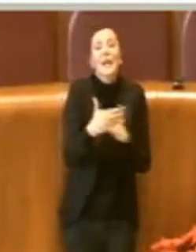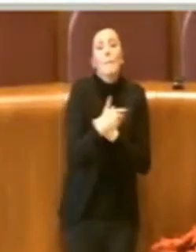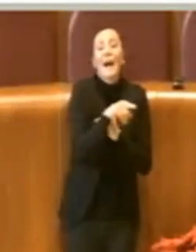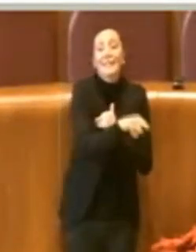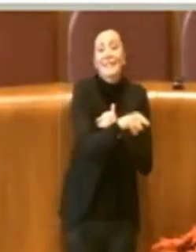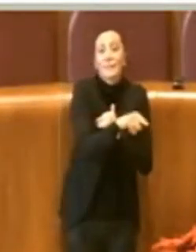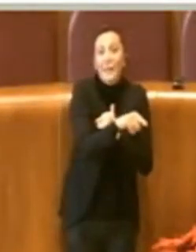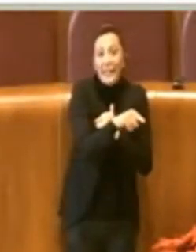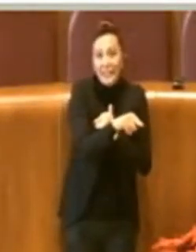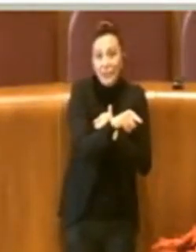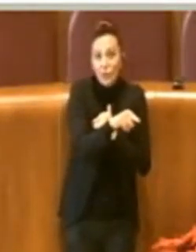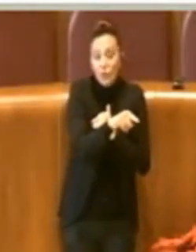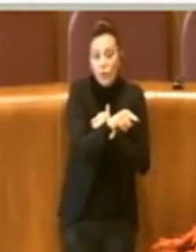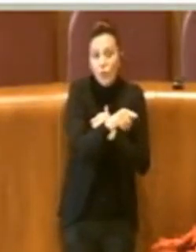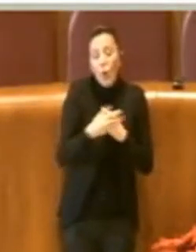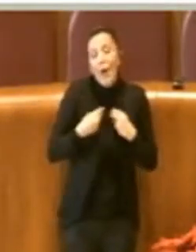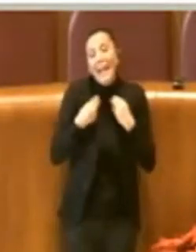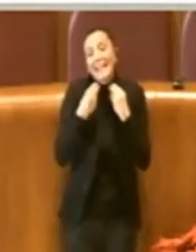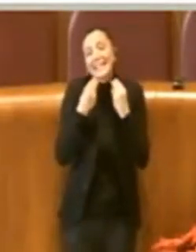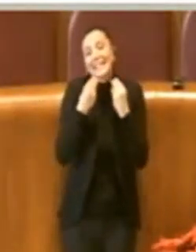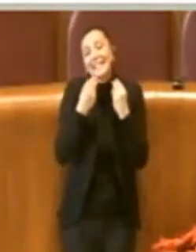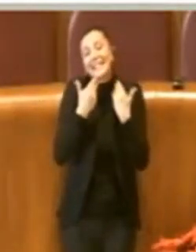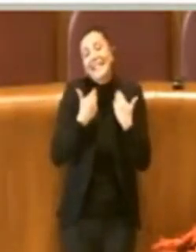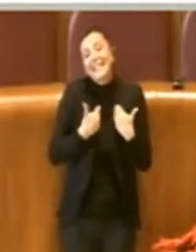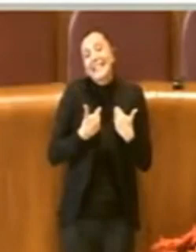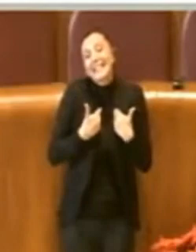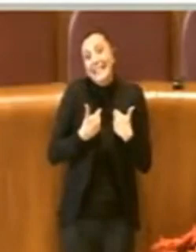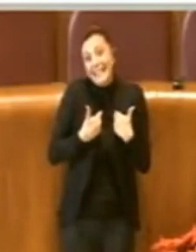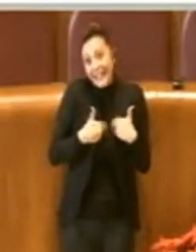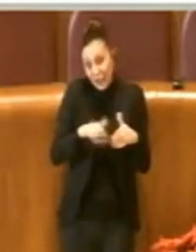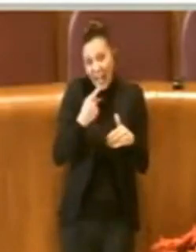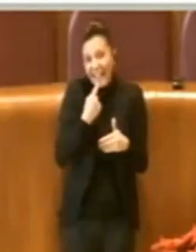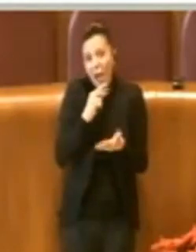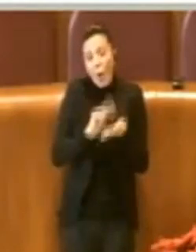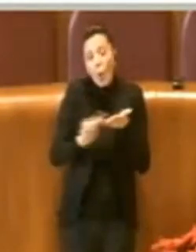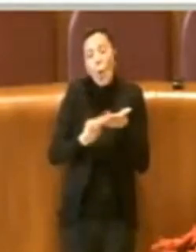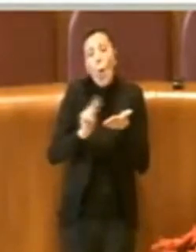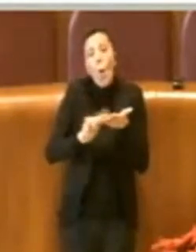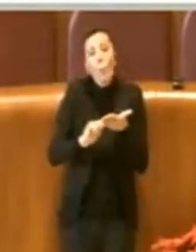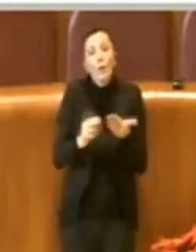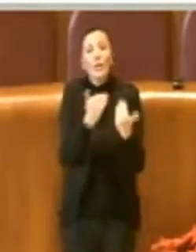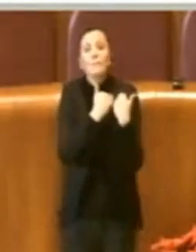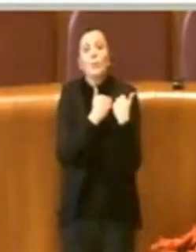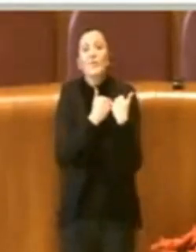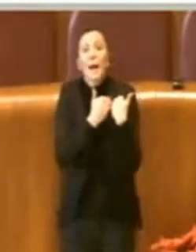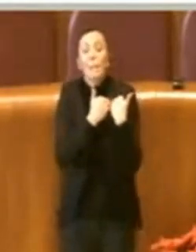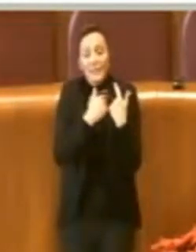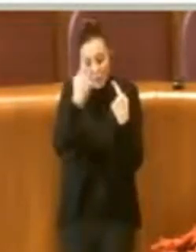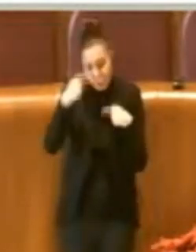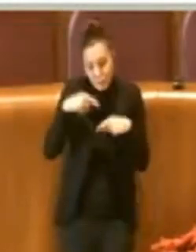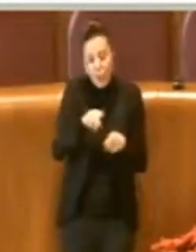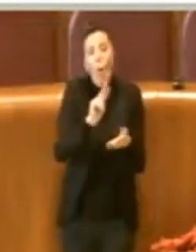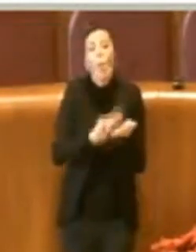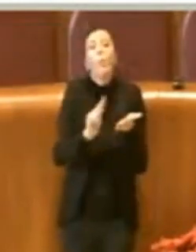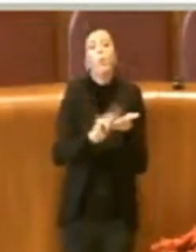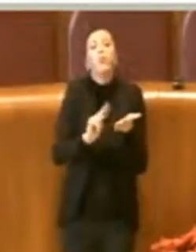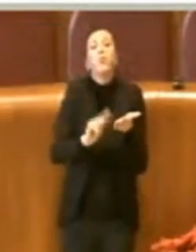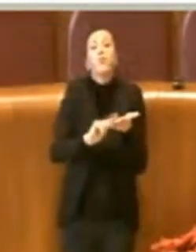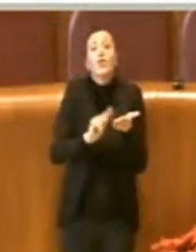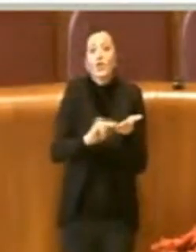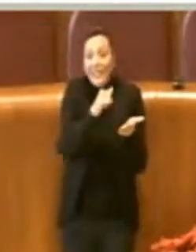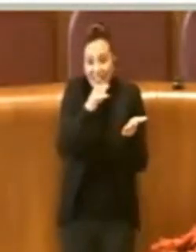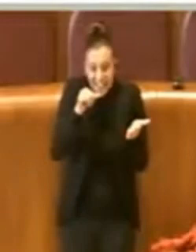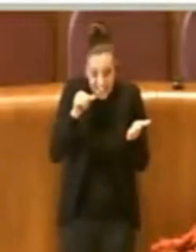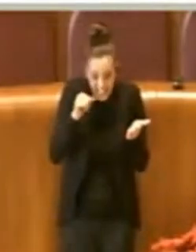lasciato insomma anche perché è compito appunto degli uffici predisporre quanto necessario